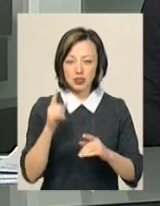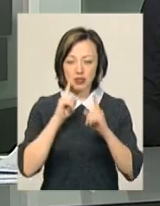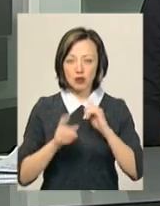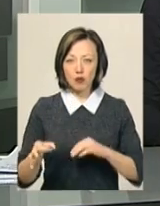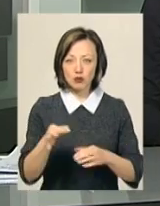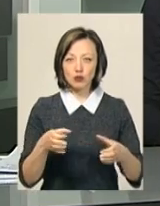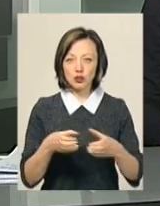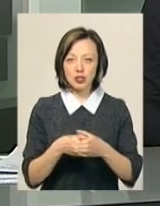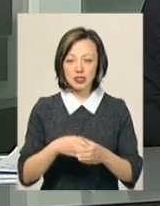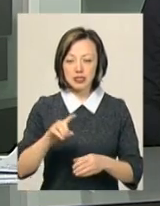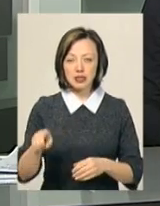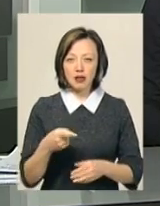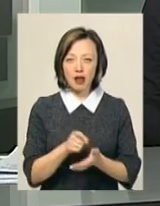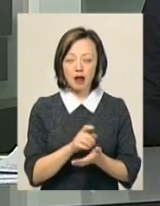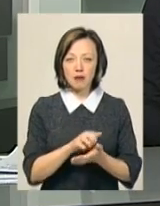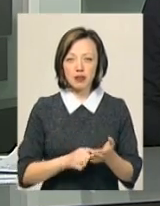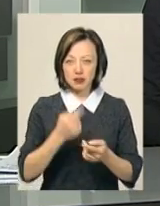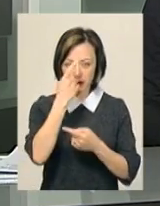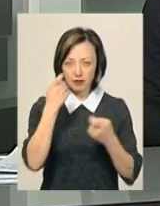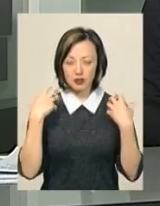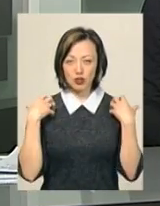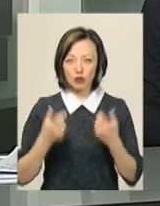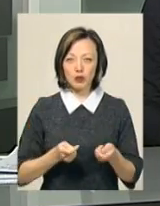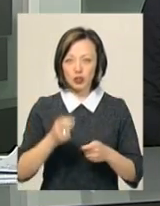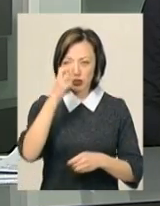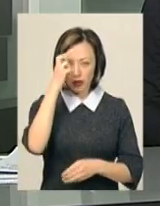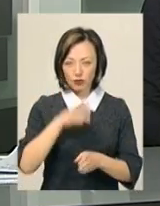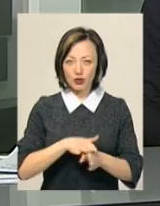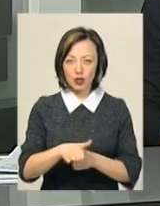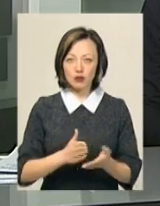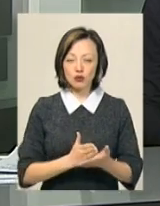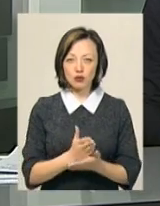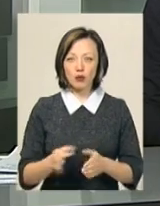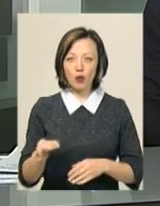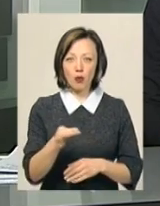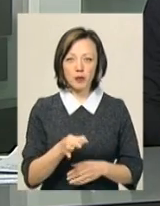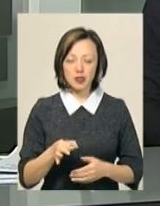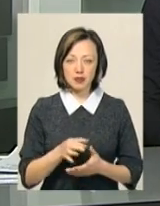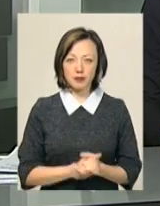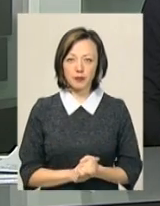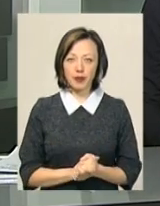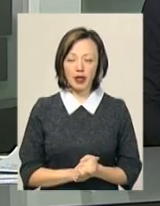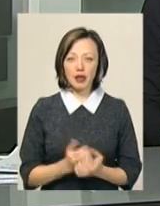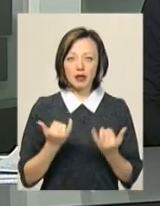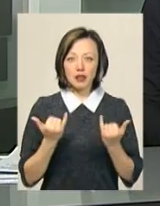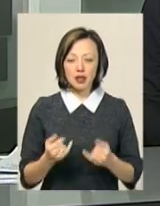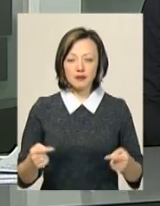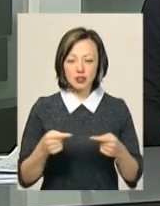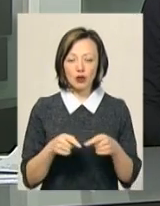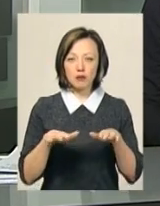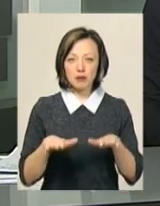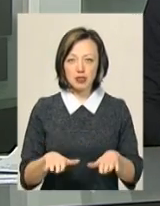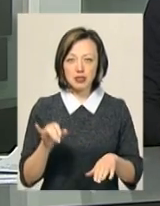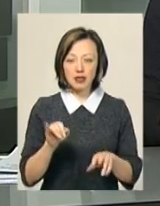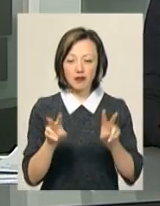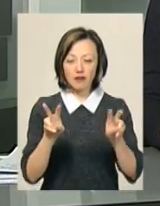обласного штабу зі стягнення аліментів заявив начальник управління Державної виконавчої служби краю Роман Касянюк. Наразі визначають місце та